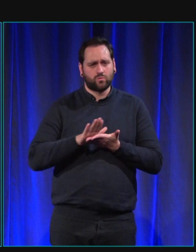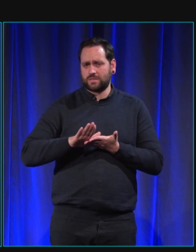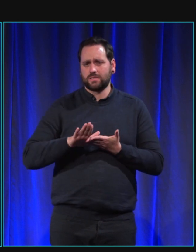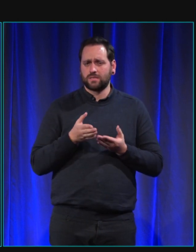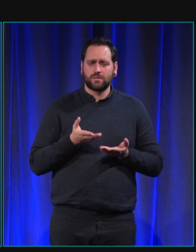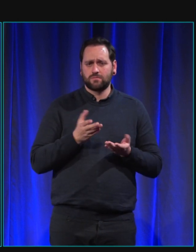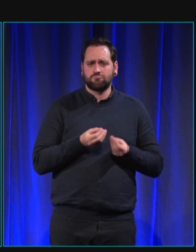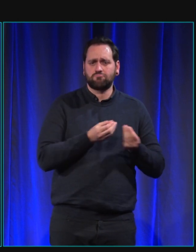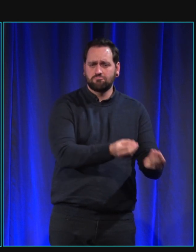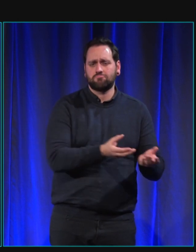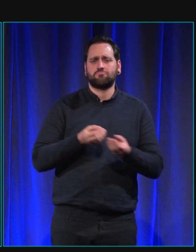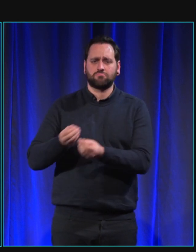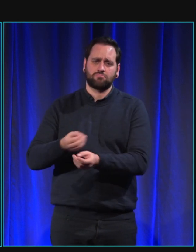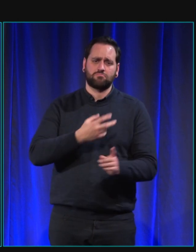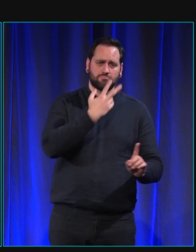et puis